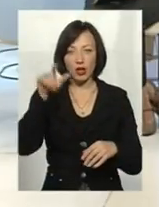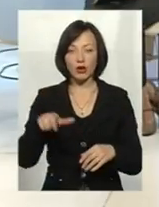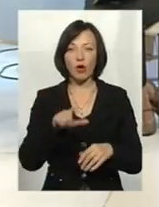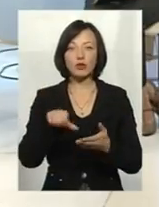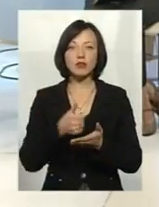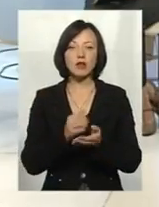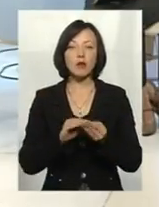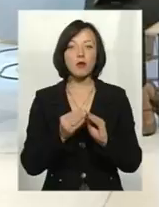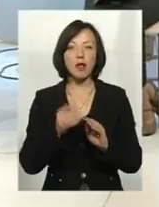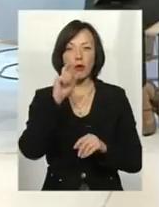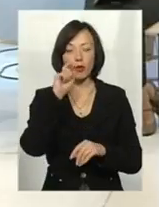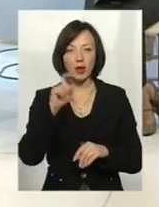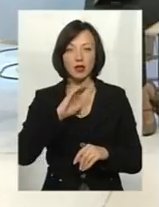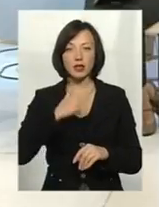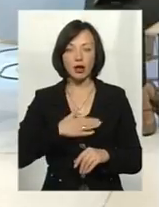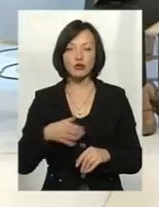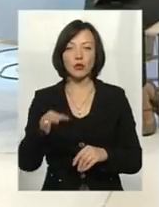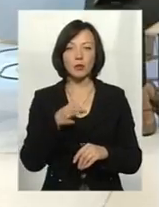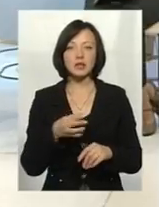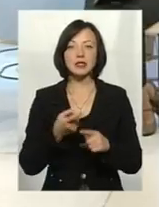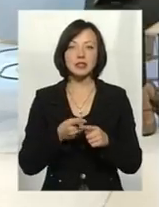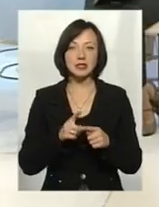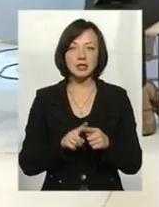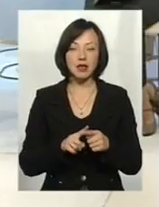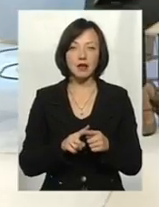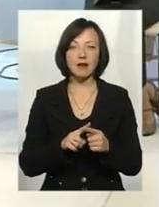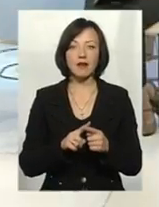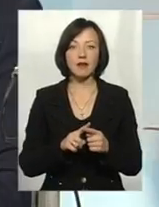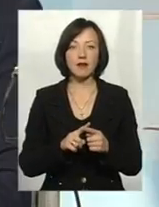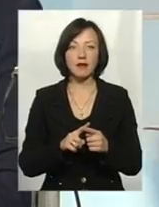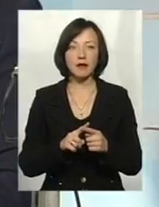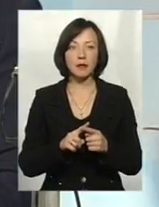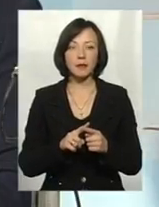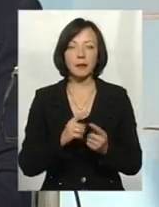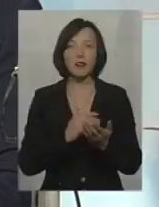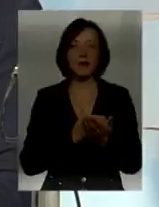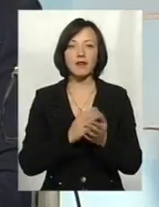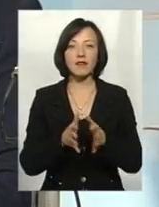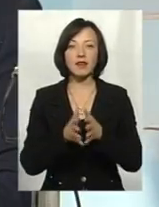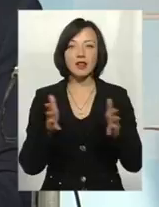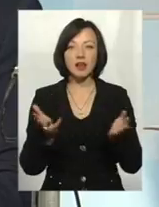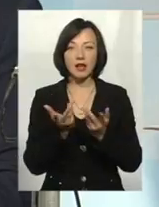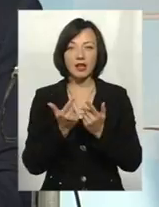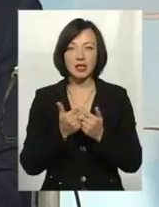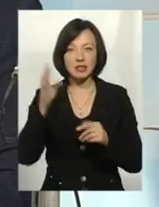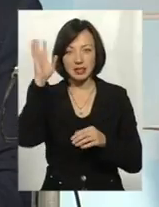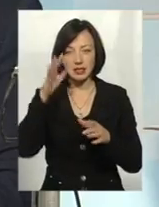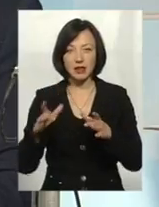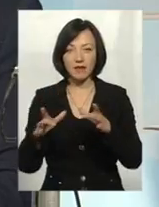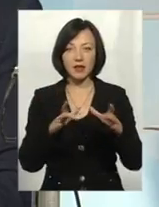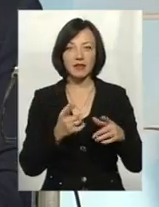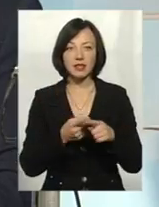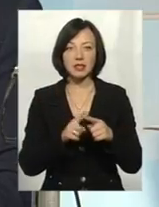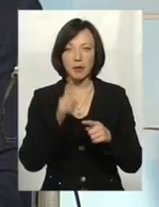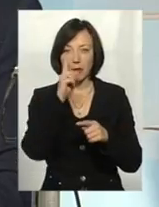зараз для України і для нашої області теж, це висока зарегулюваність току. Тобто, велика кількість ставків на цих